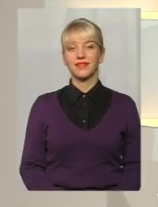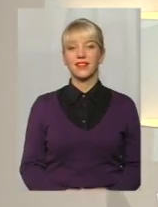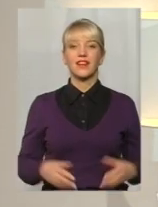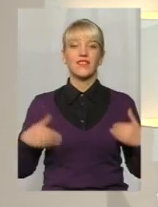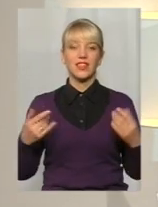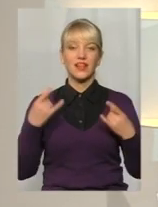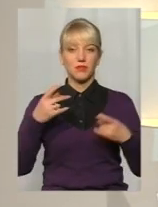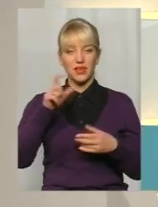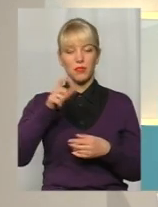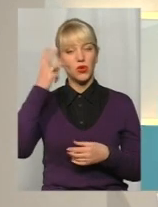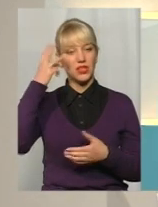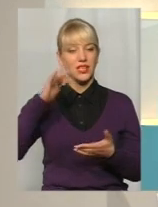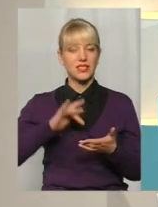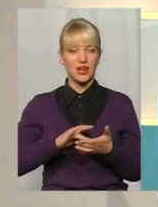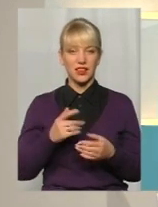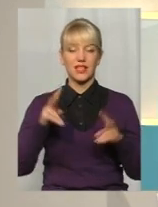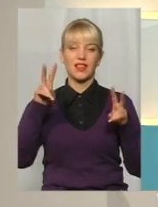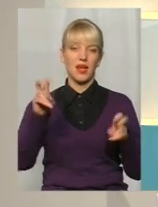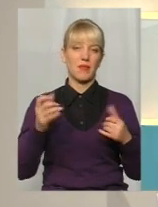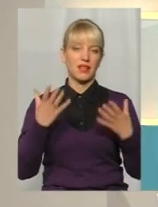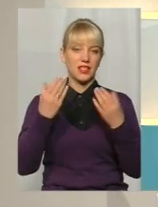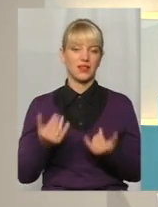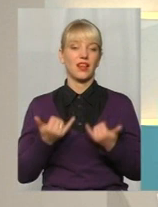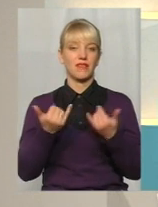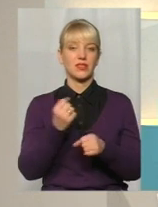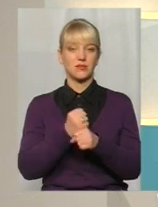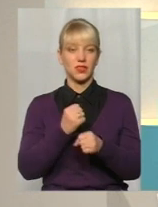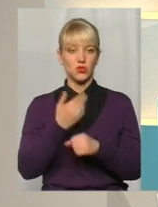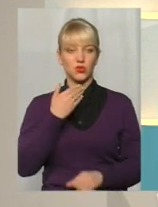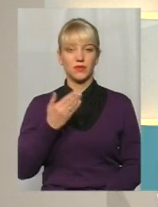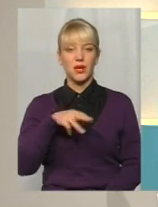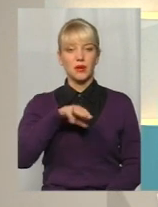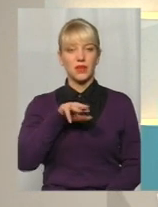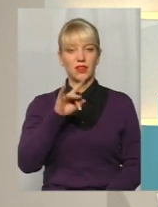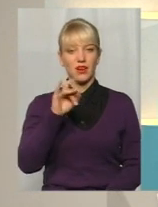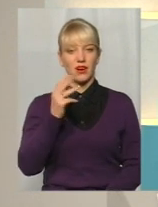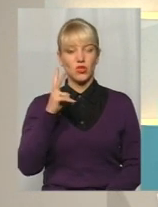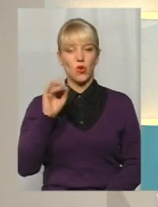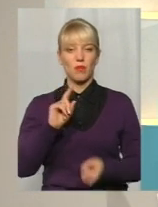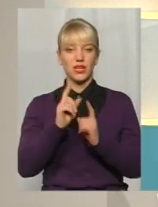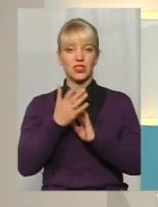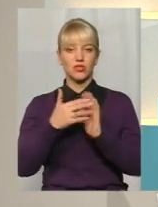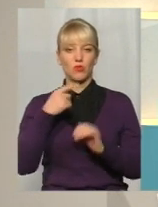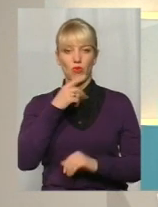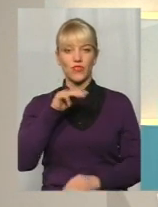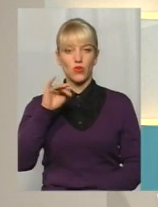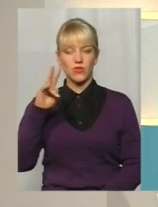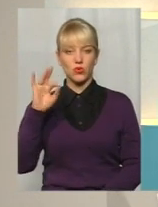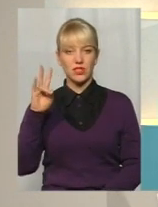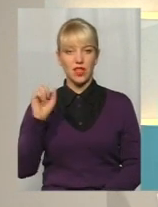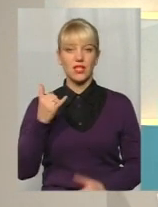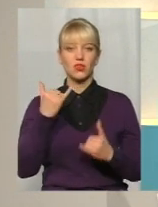Вітання телеглядачам Поділяцентр. В ефірі тема дня. Сьогодні для вас у студії працює ведучий Інна Мітрашко, переклад на мову жестів Оксана Фіновська.